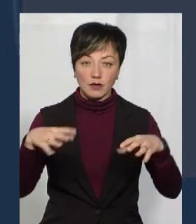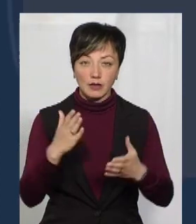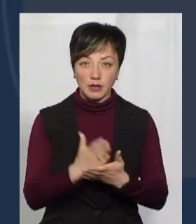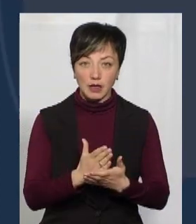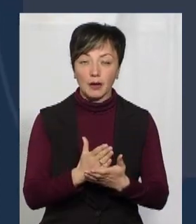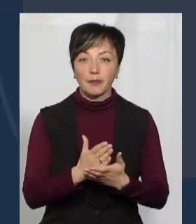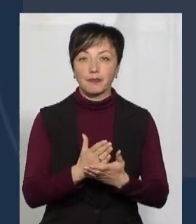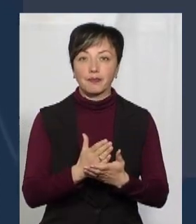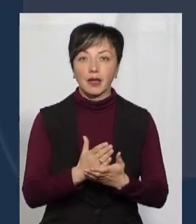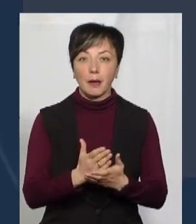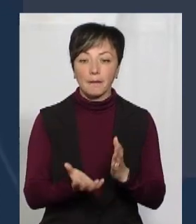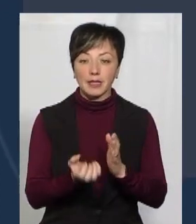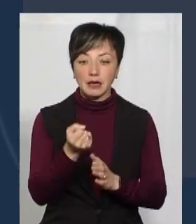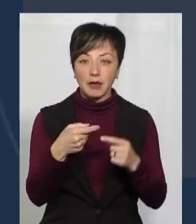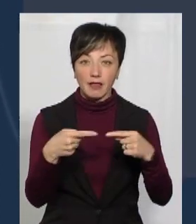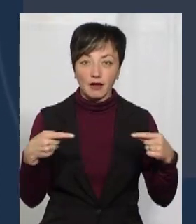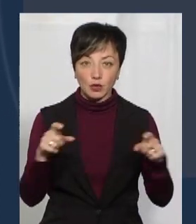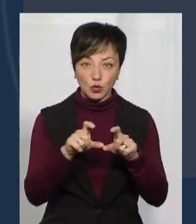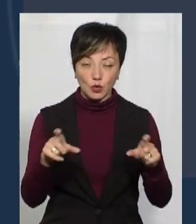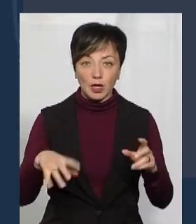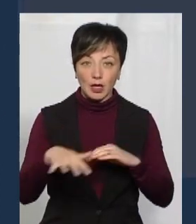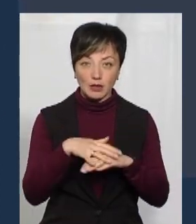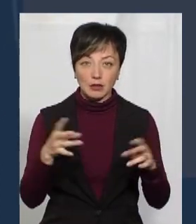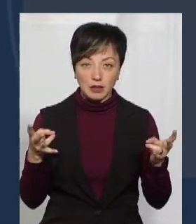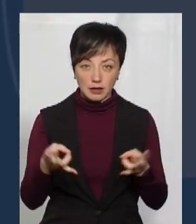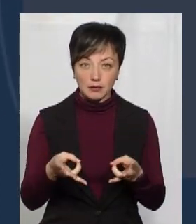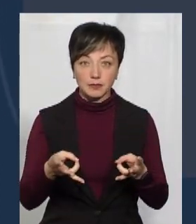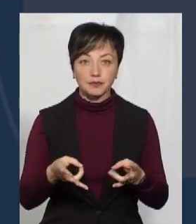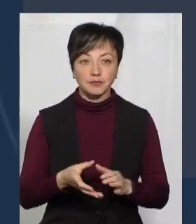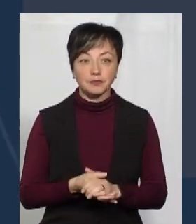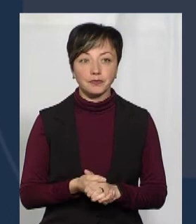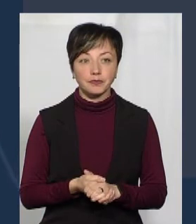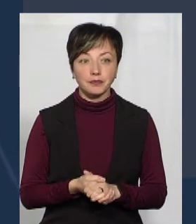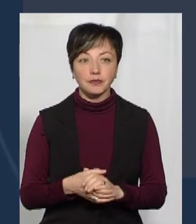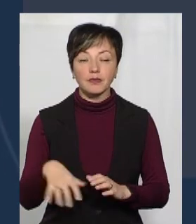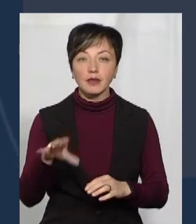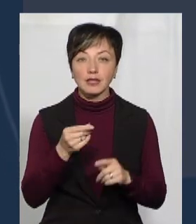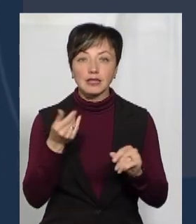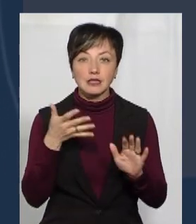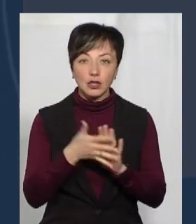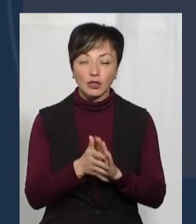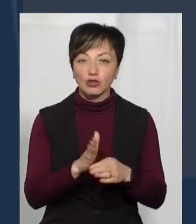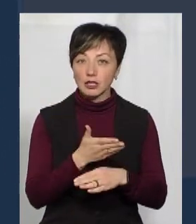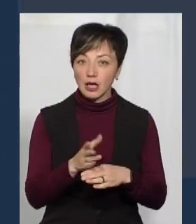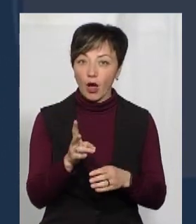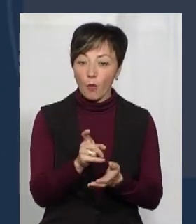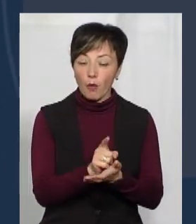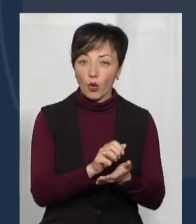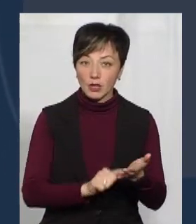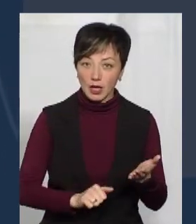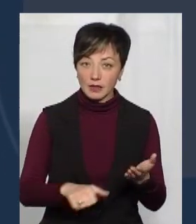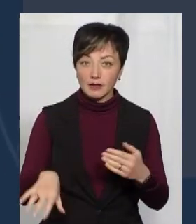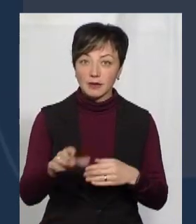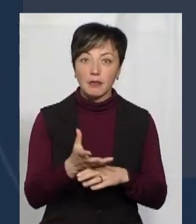підтримка інфраструктури ринку необхідно, попри навіть він не працює. Все це є затратна частина, але податки всі